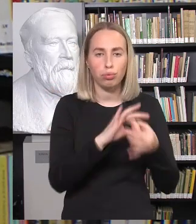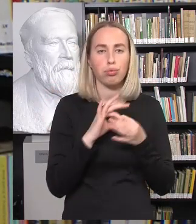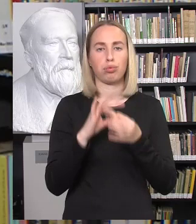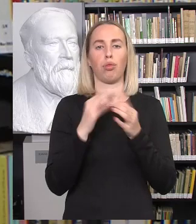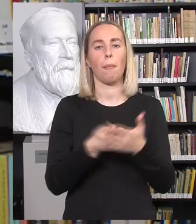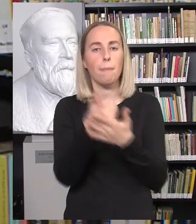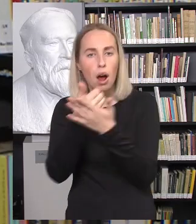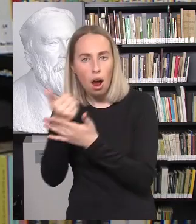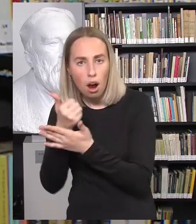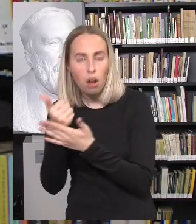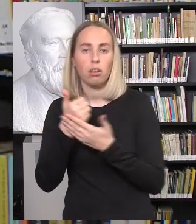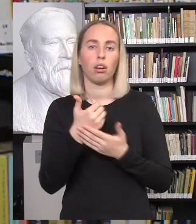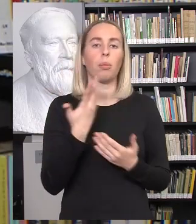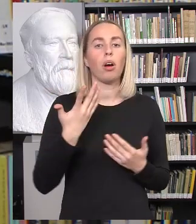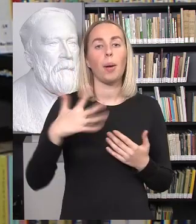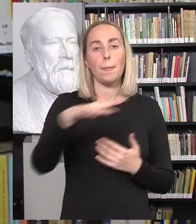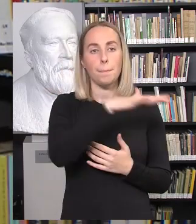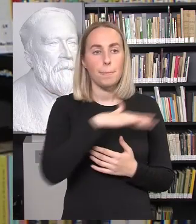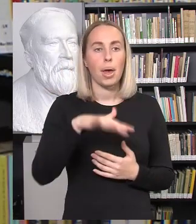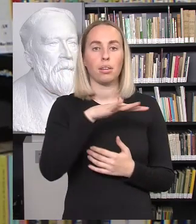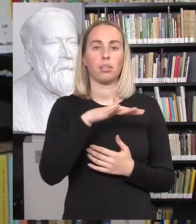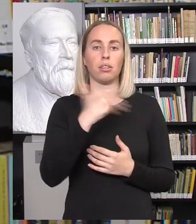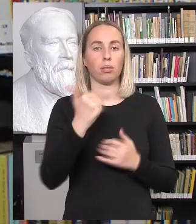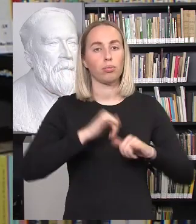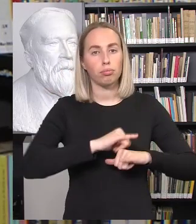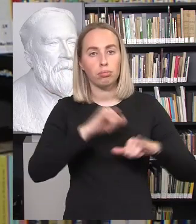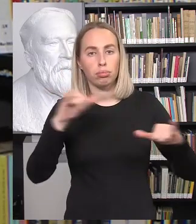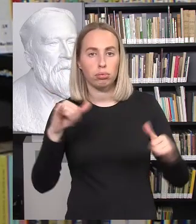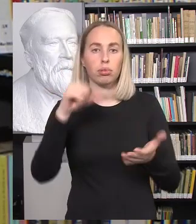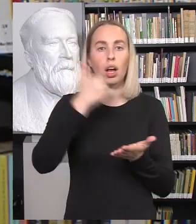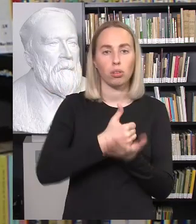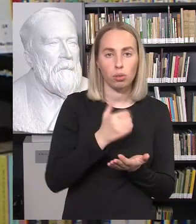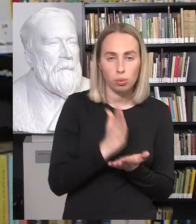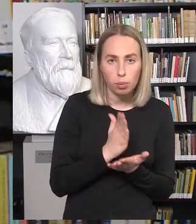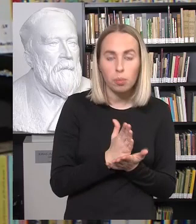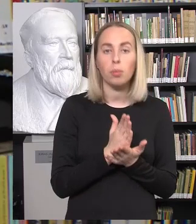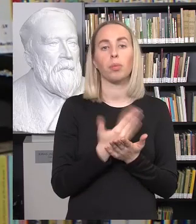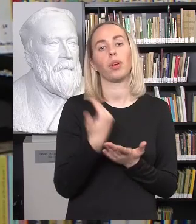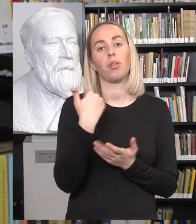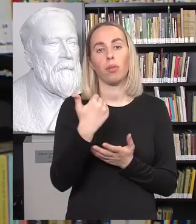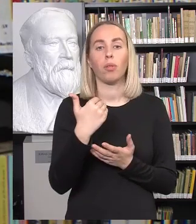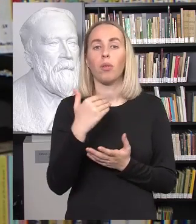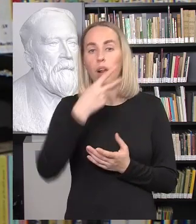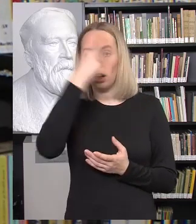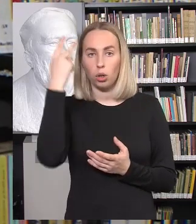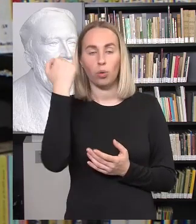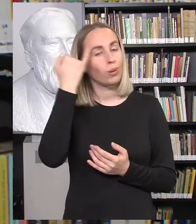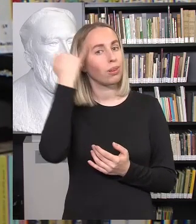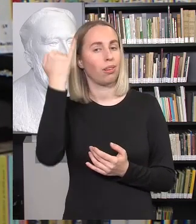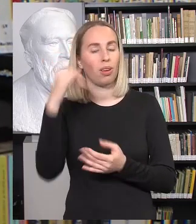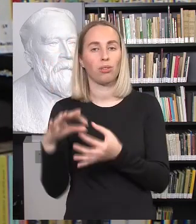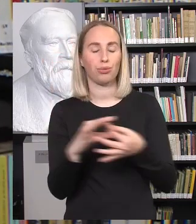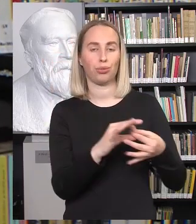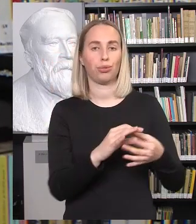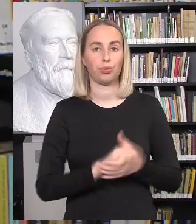atsakomybę už bendrą likimą, jos narių trapų save bendrystę, paremta globalios Lietuvos idėja. Ir ten be kitą,